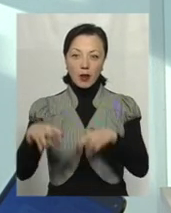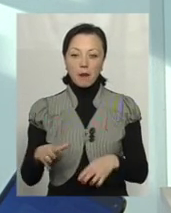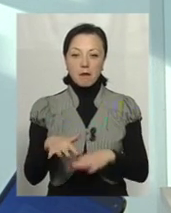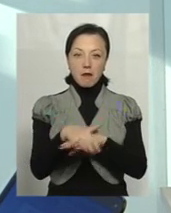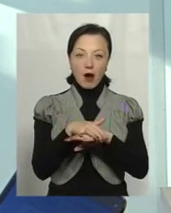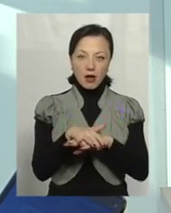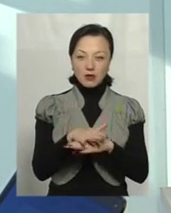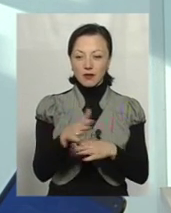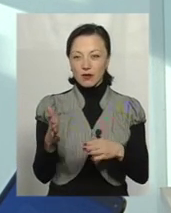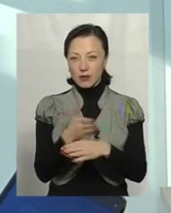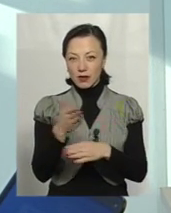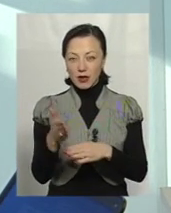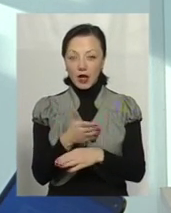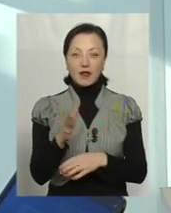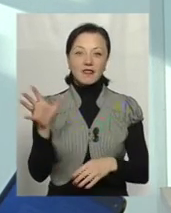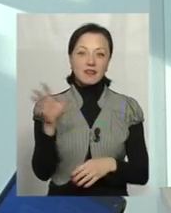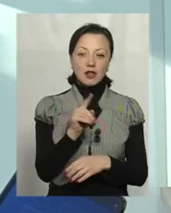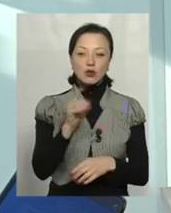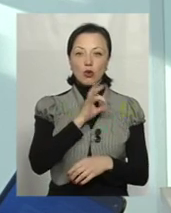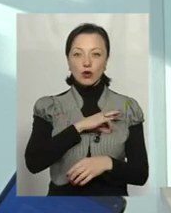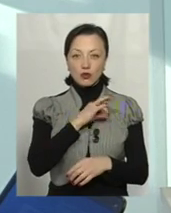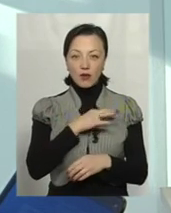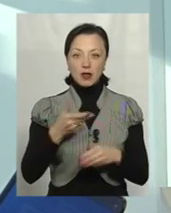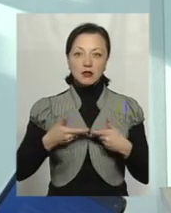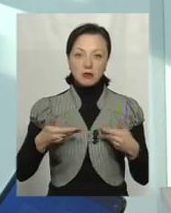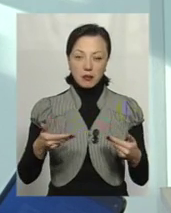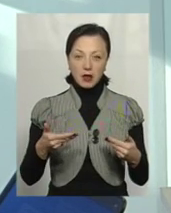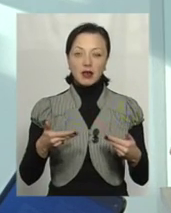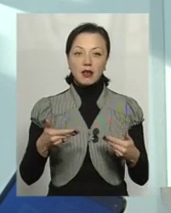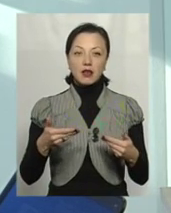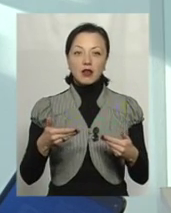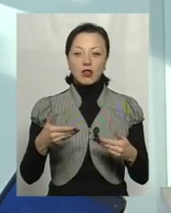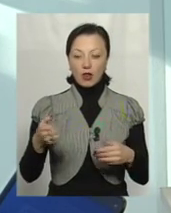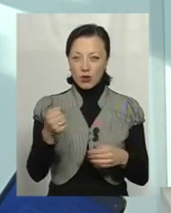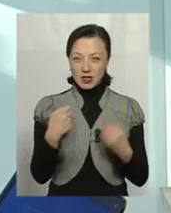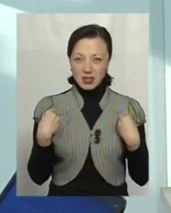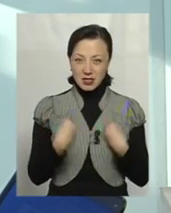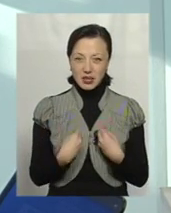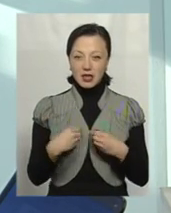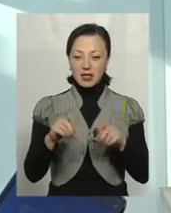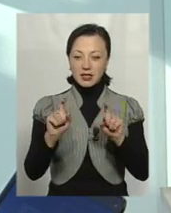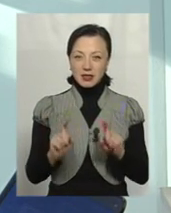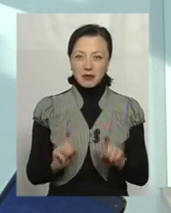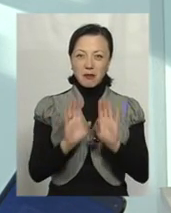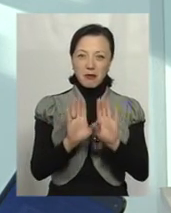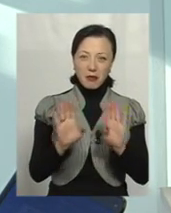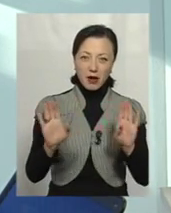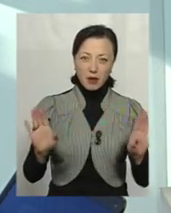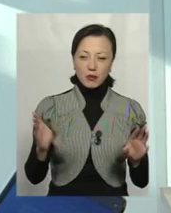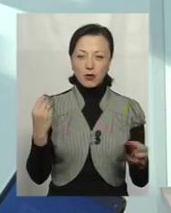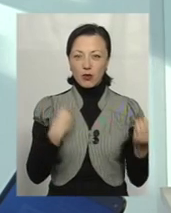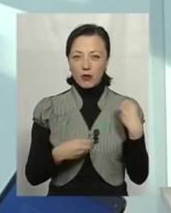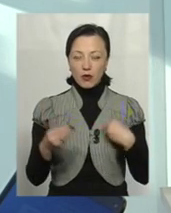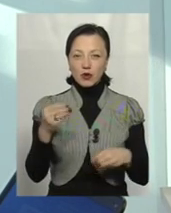робили все. Все, чим ми користувалися, всіми товарами, що носили, на чому сиділи, лежали, що було